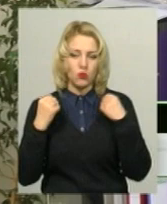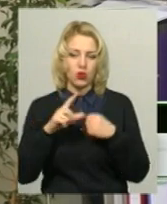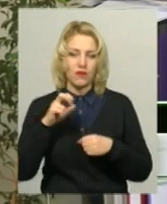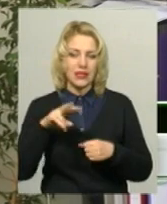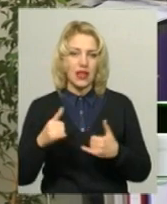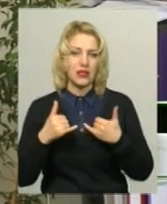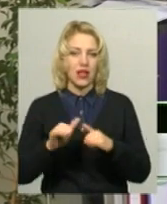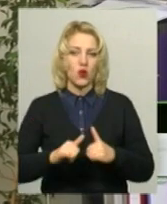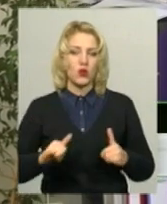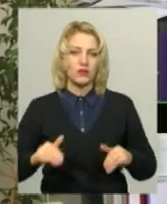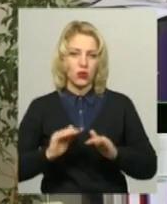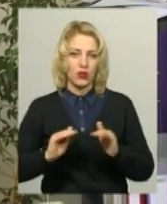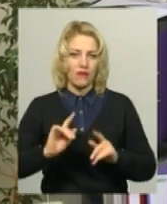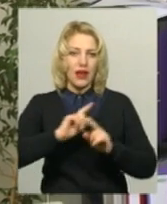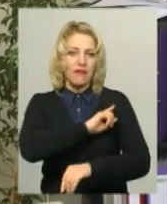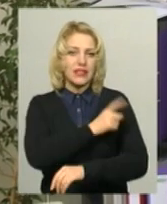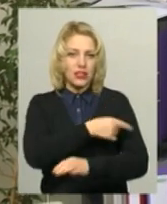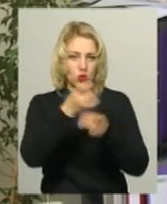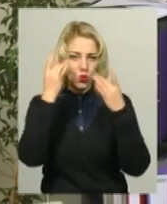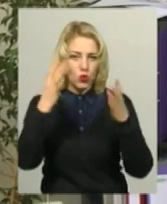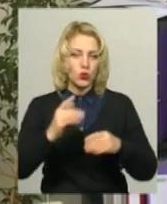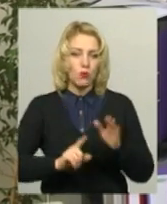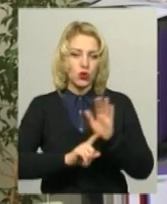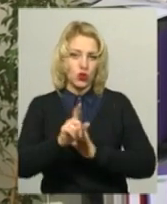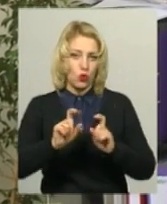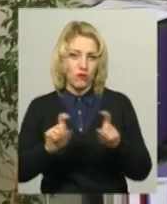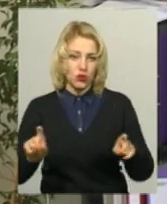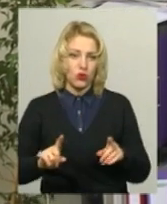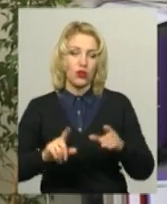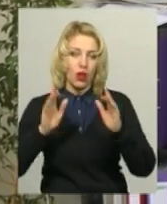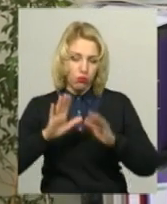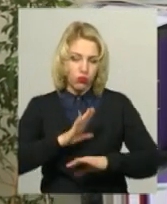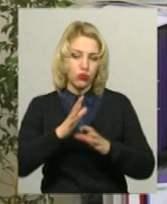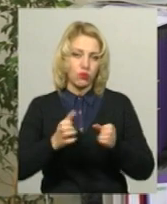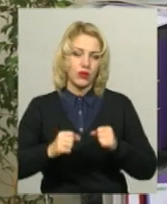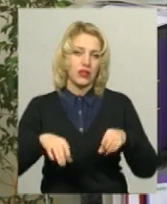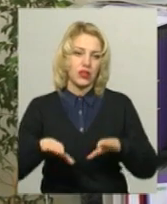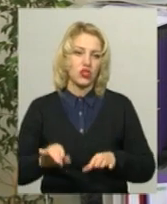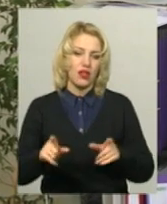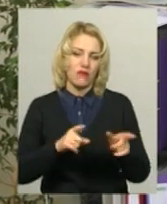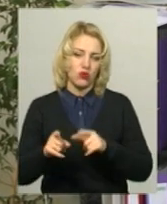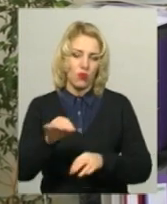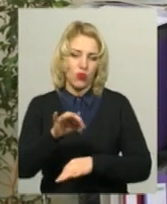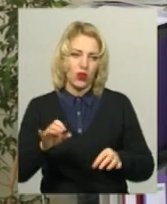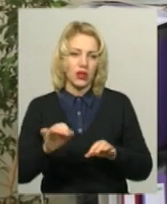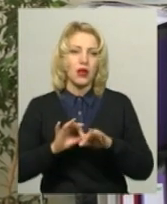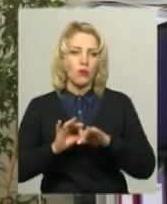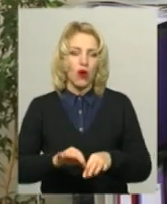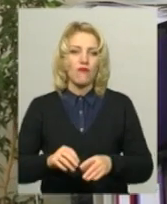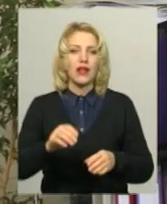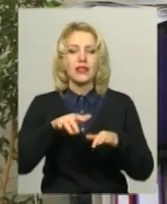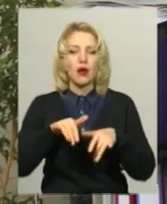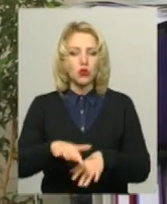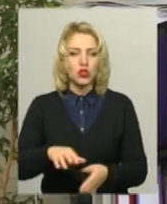розвитку дітей, фізичної культури, саме початкової школи. Тому було прийнято рішення на виготовлення проєкту і проведення процедури державної